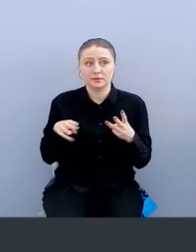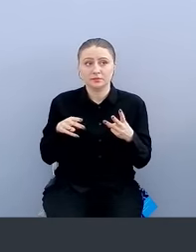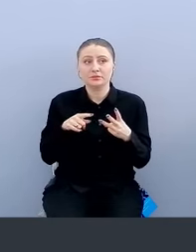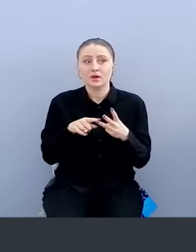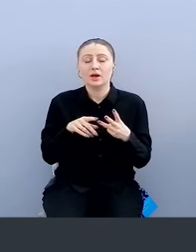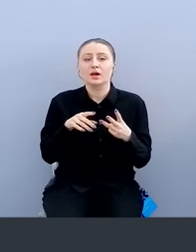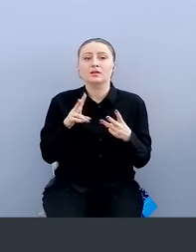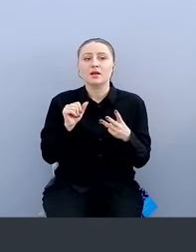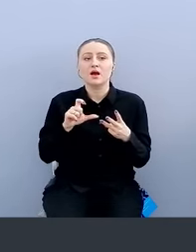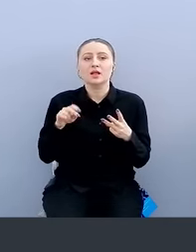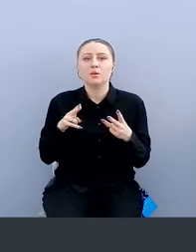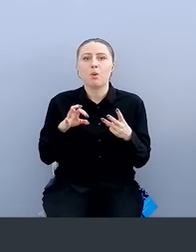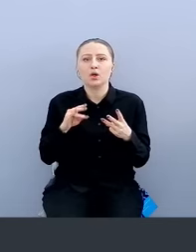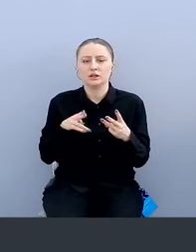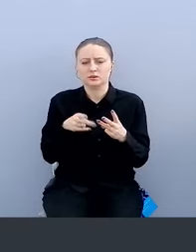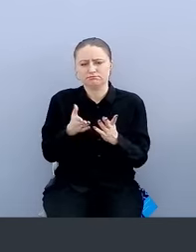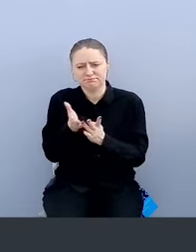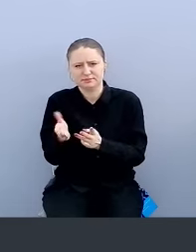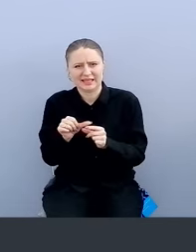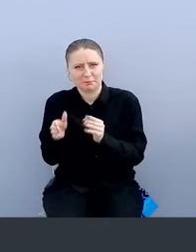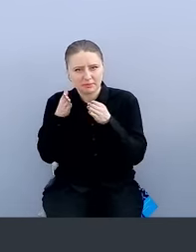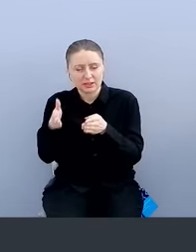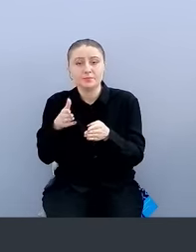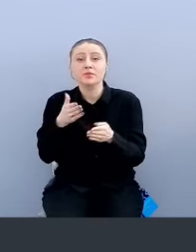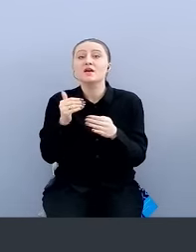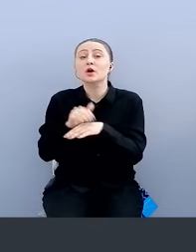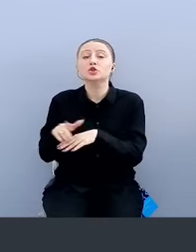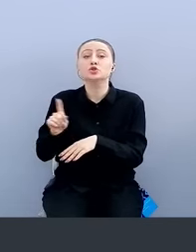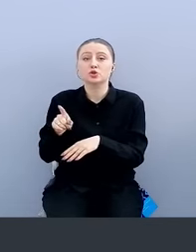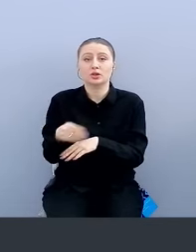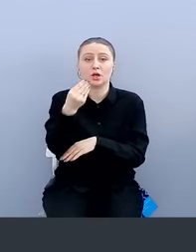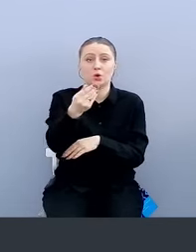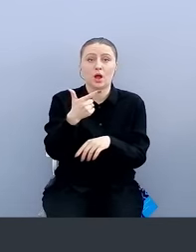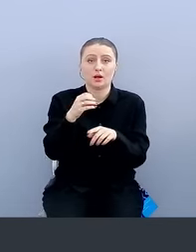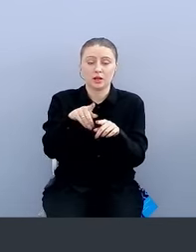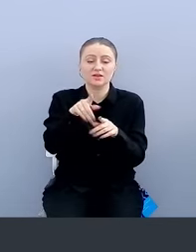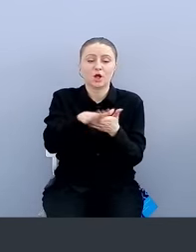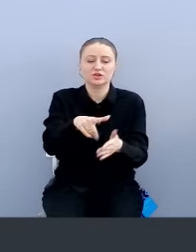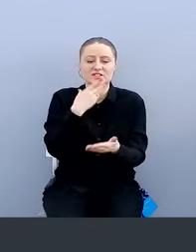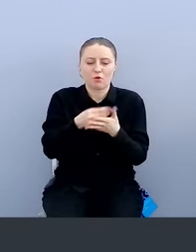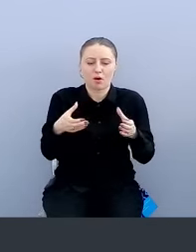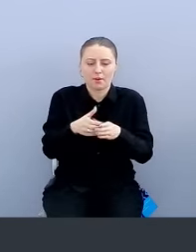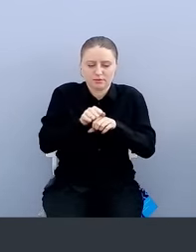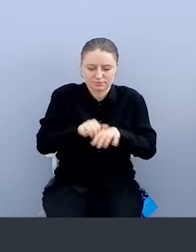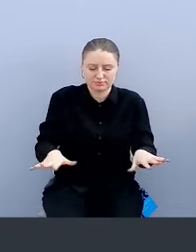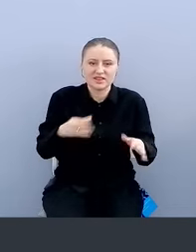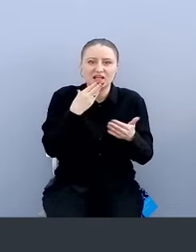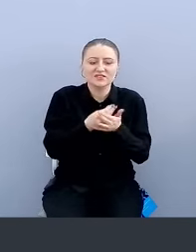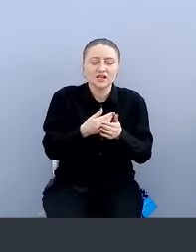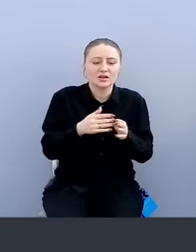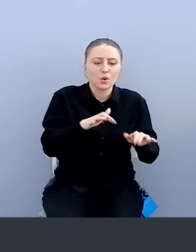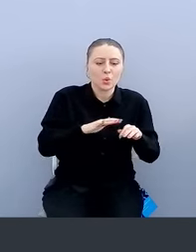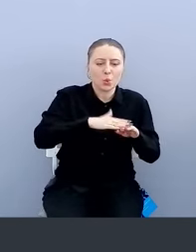только на инпоинтах. Фактически они предоставляют вам агенты, которые вы раскатываете в своей компании на устройства, на все